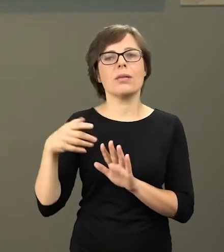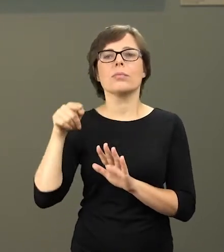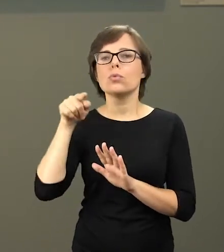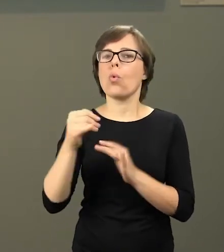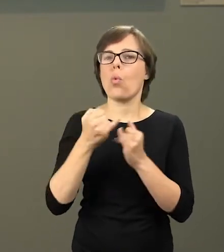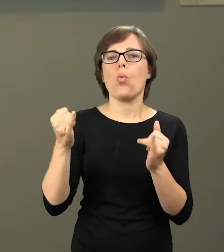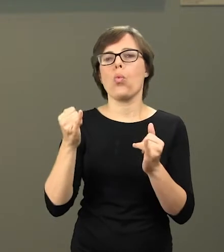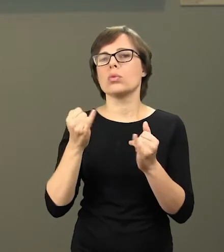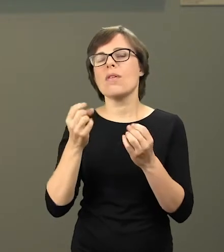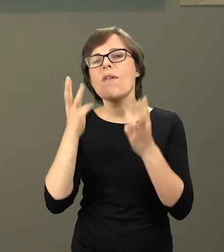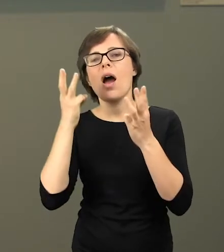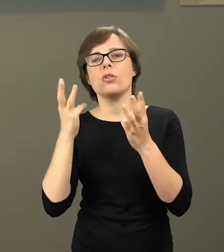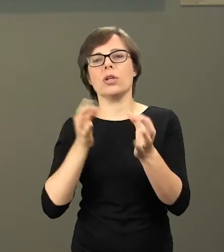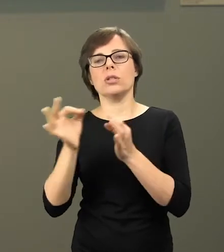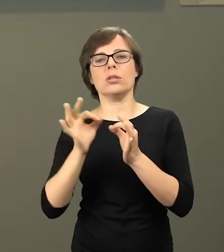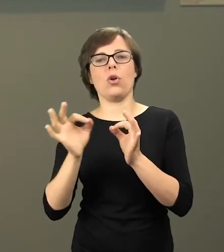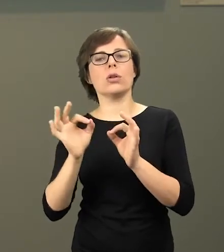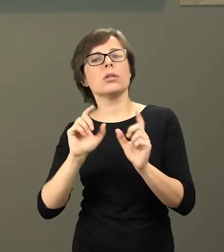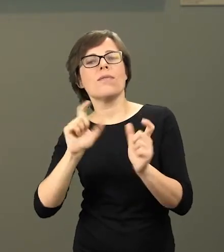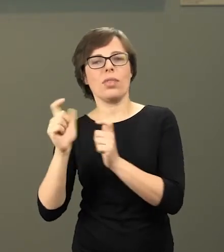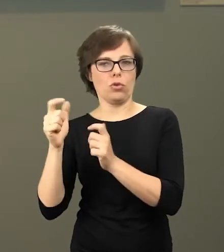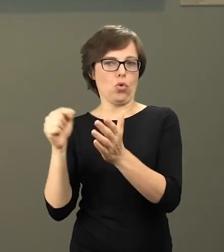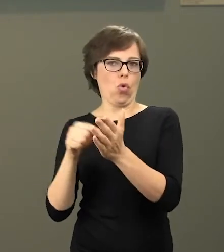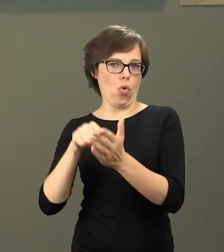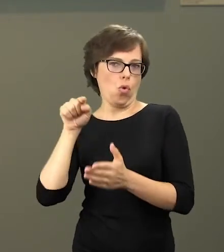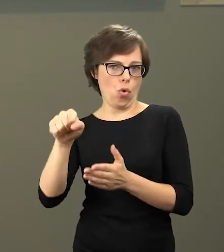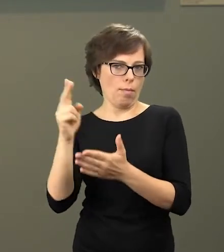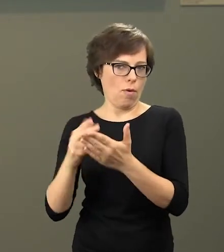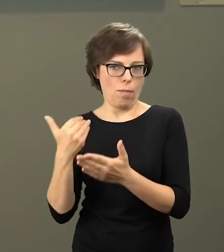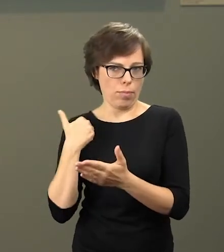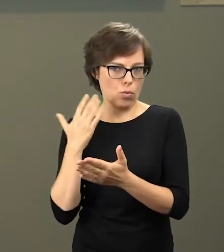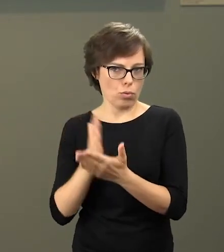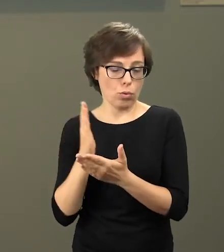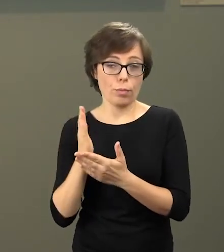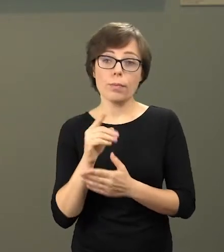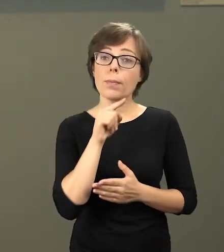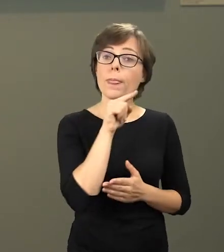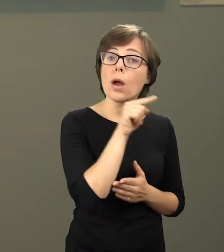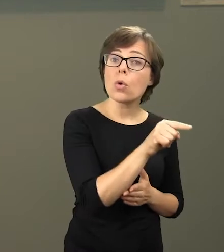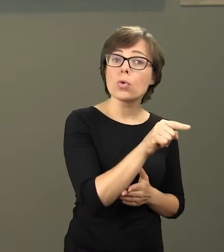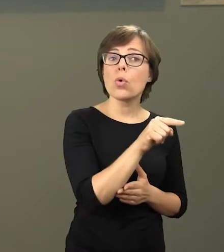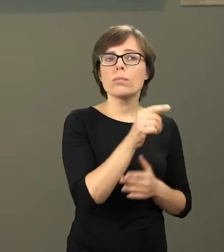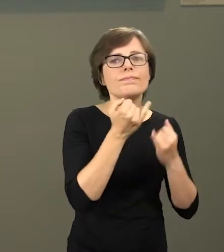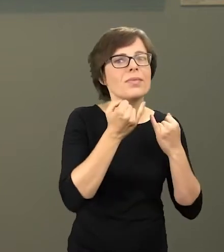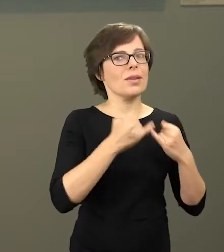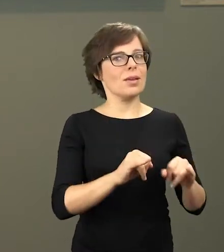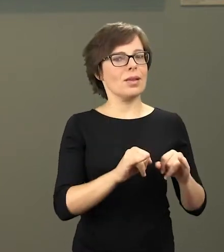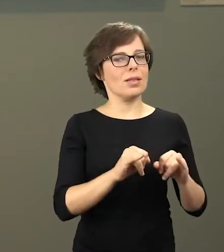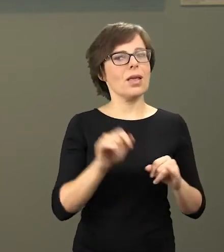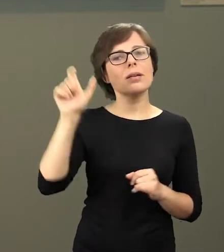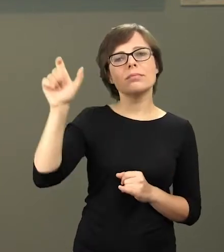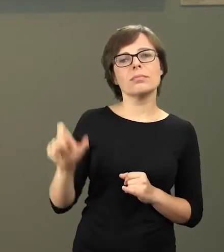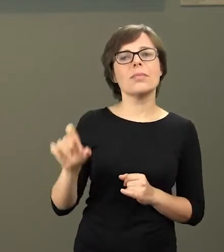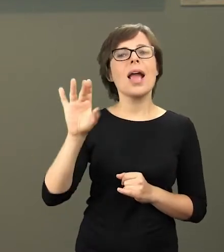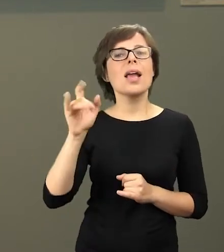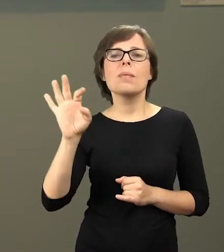ważne wypadki dziejowe. W tym wypadku mamy do czynienia z indywidualną, wypracowaną właśnie